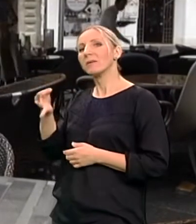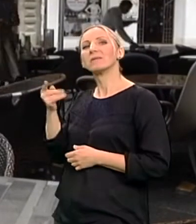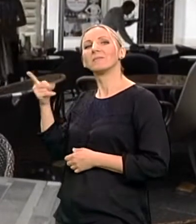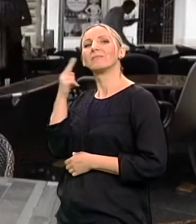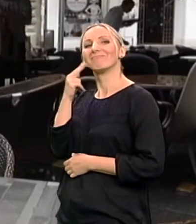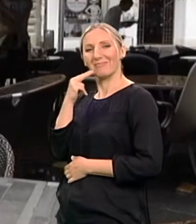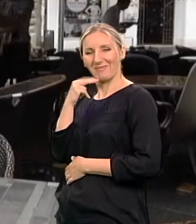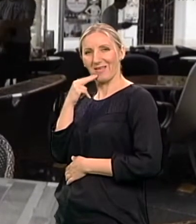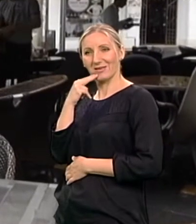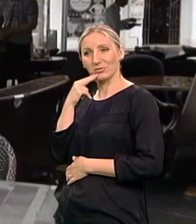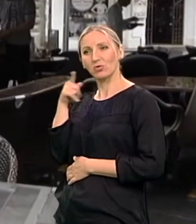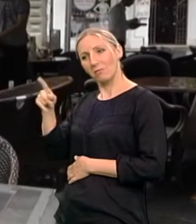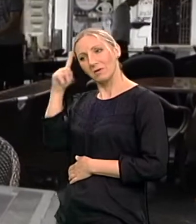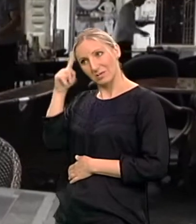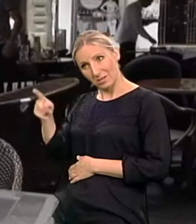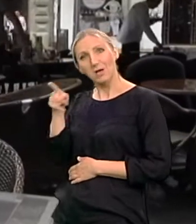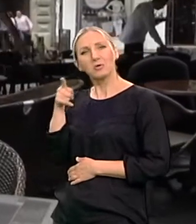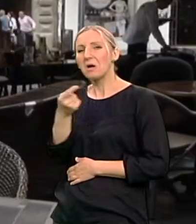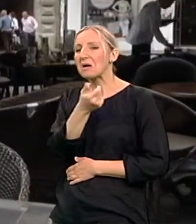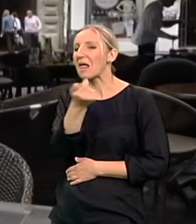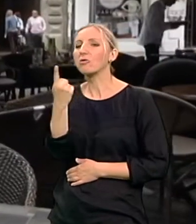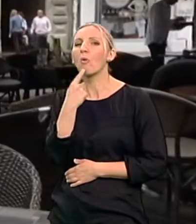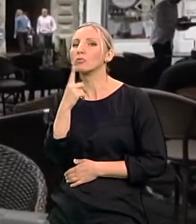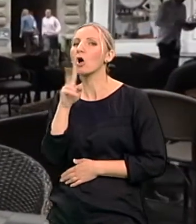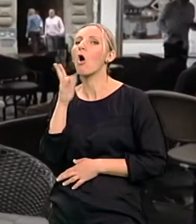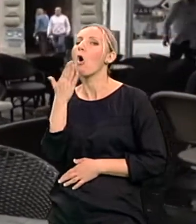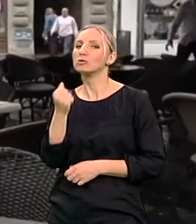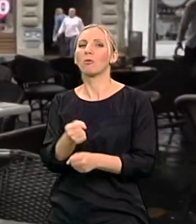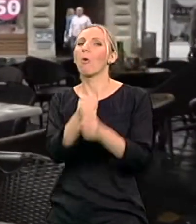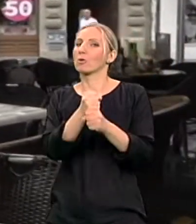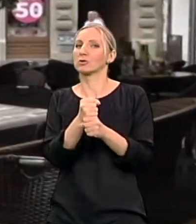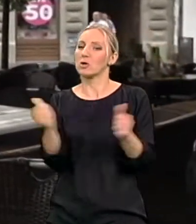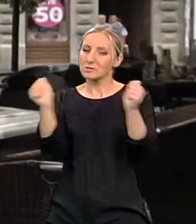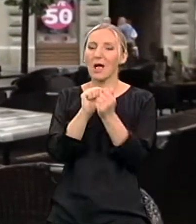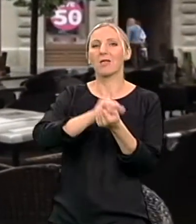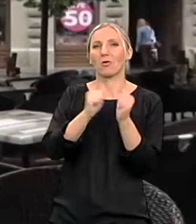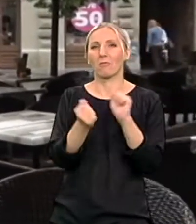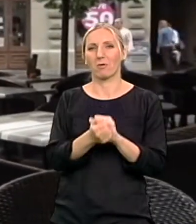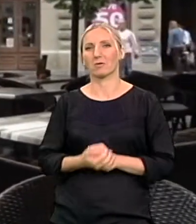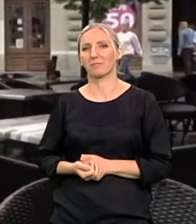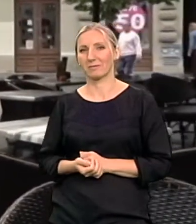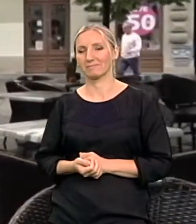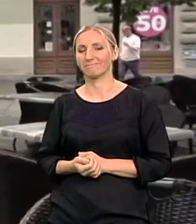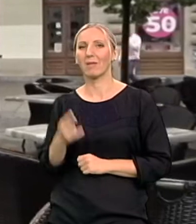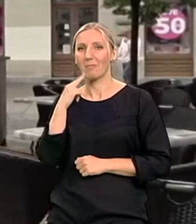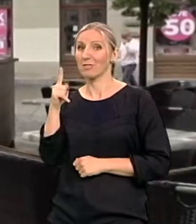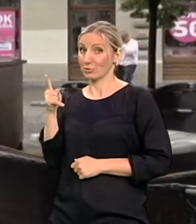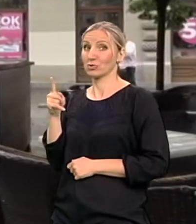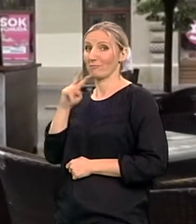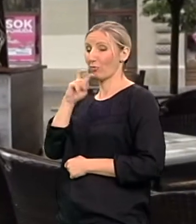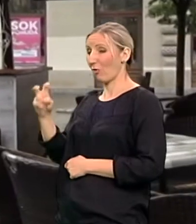koji je ušao u borbu zajedno sa njom? Mnogi mi to kaže da to, mi ste prvi koji to kaže. To jeste.